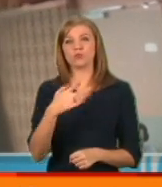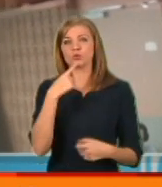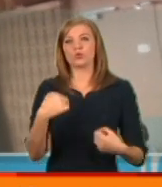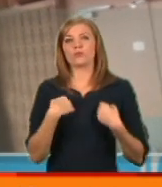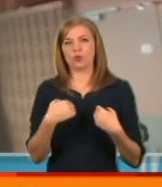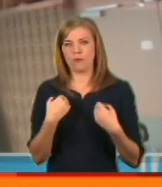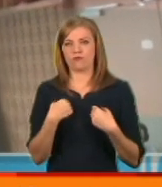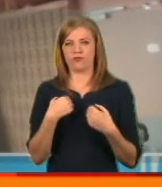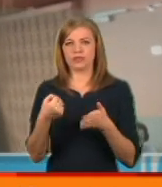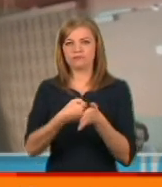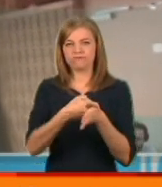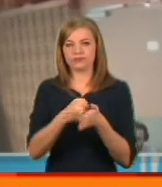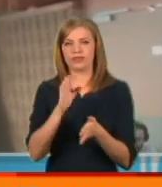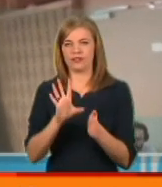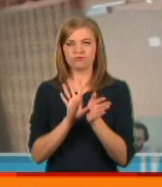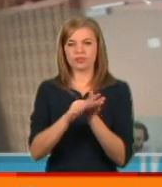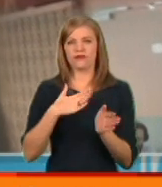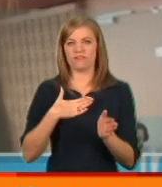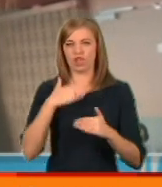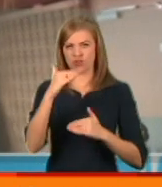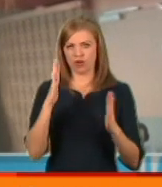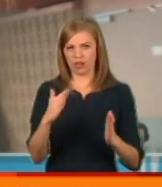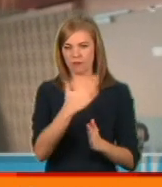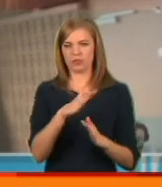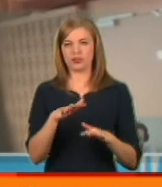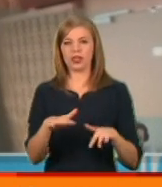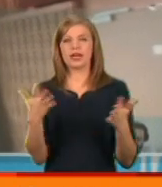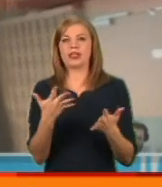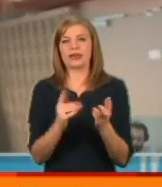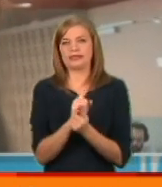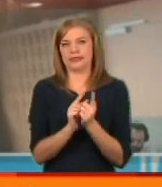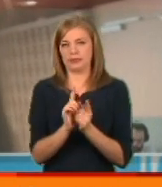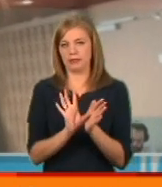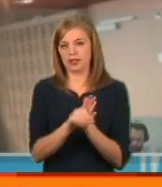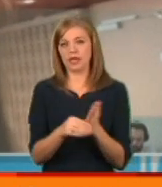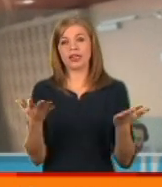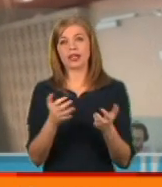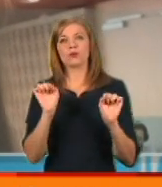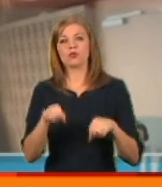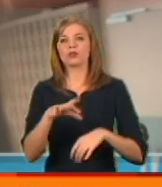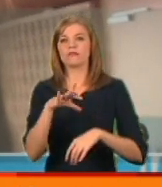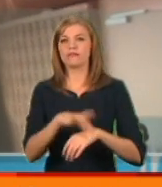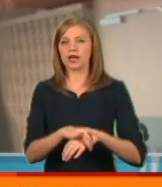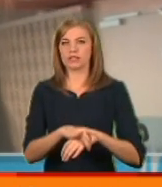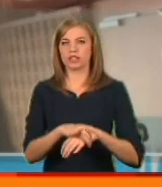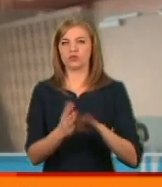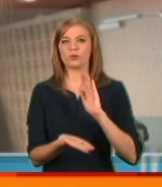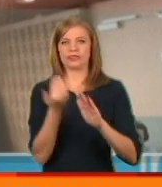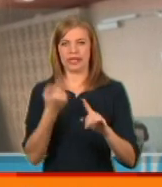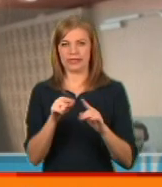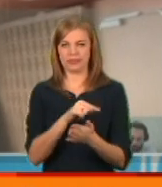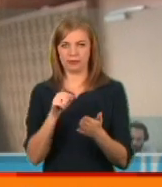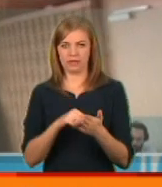будуть пробувати протягнути в наш регламент парламентської асамблеї якісь зміни, які б могли фактично зняти оце